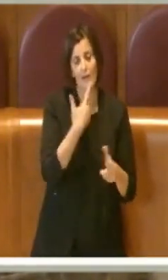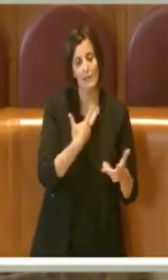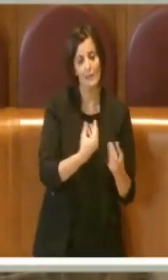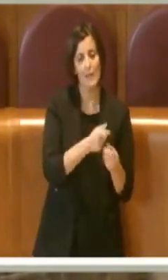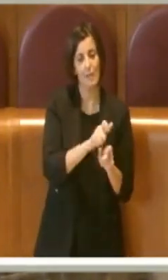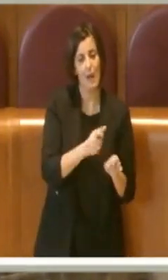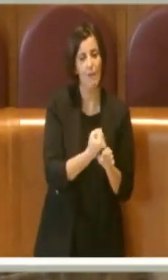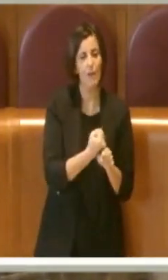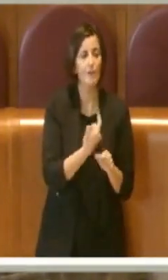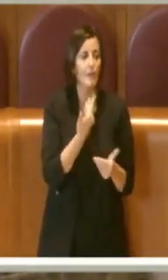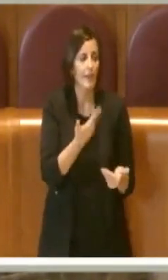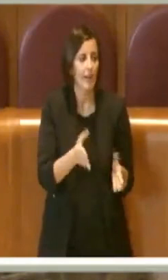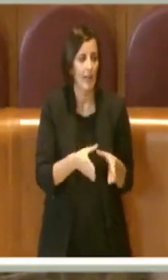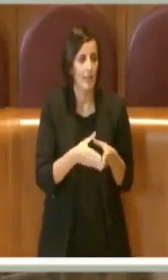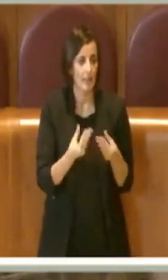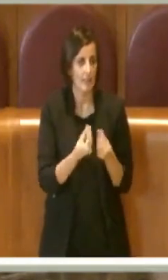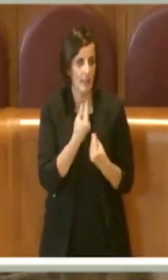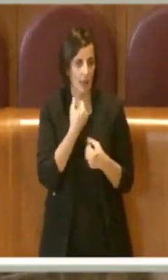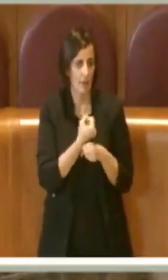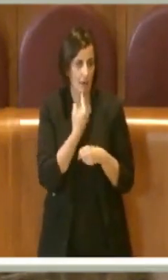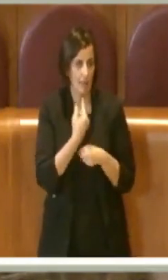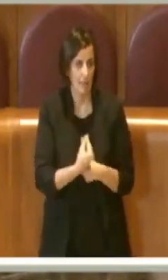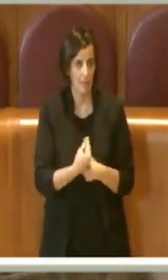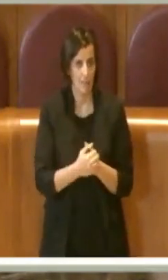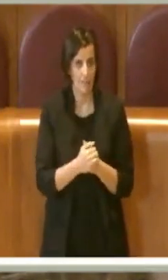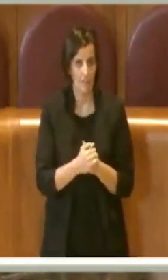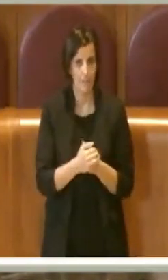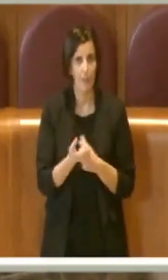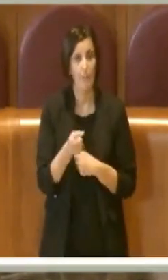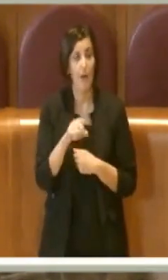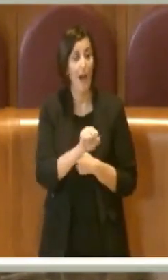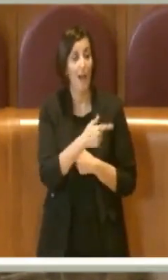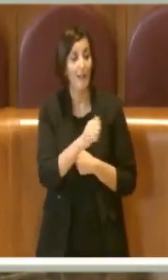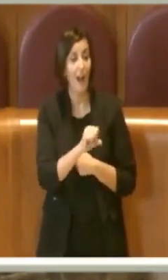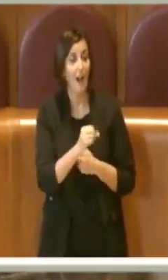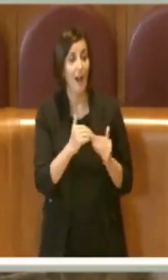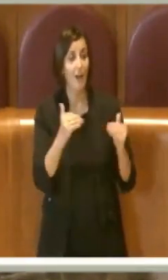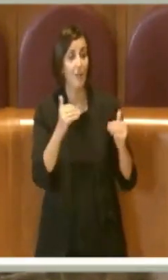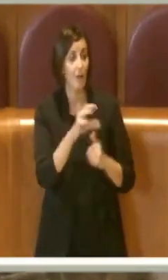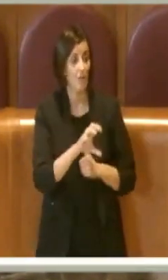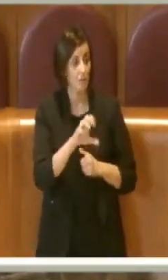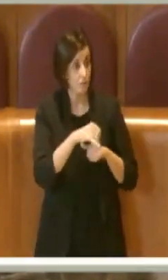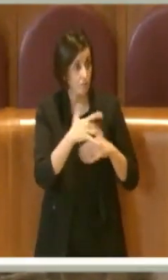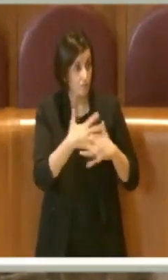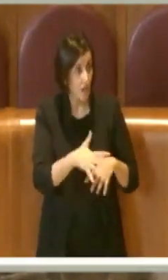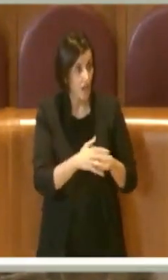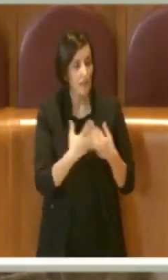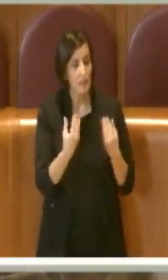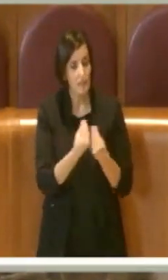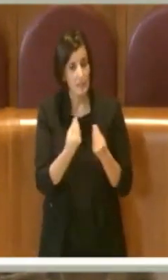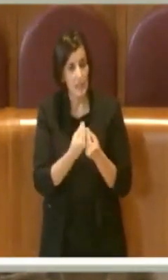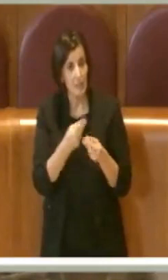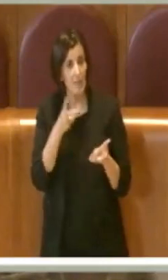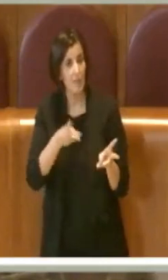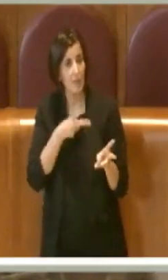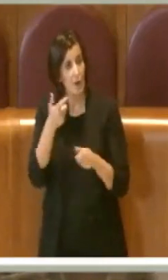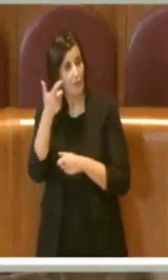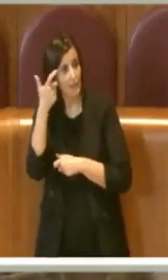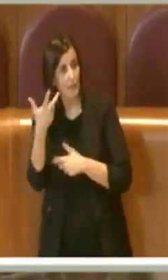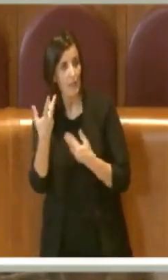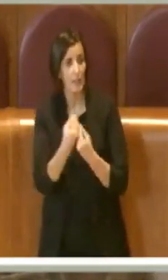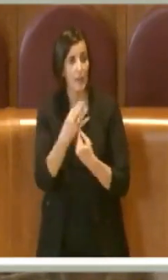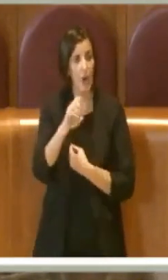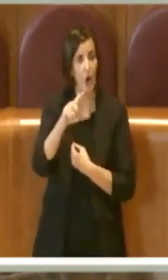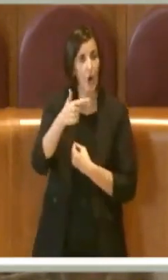lavoratori, grazie con chi si vuole lavorare. Ma si farà l'ATAC a livello regionale, con le ferrovie dello Stato e con Cotral,